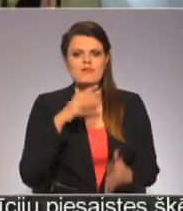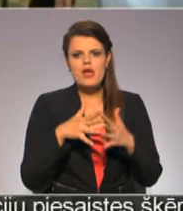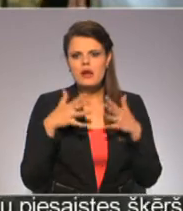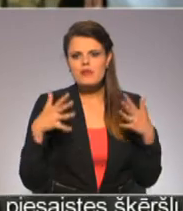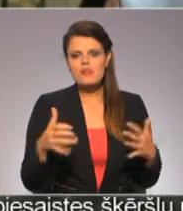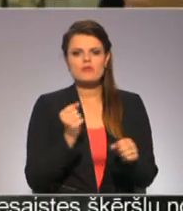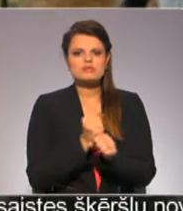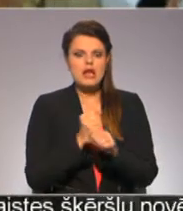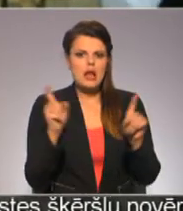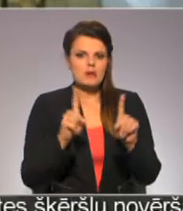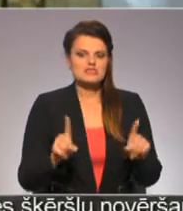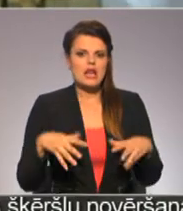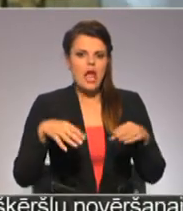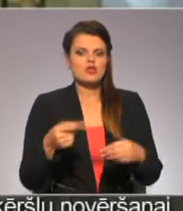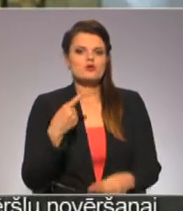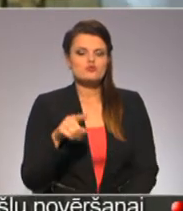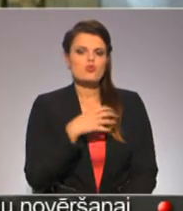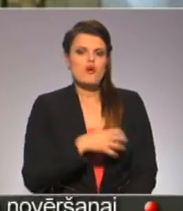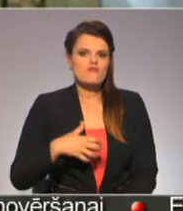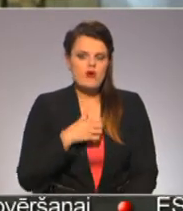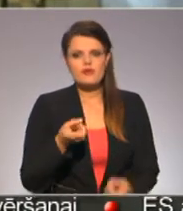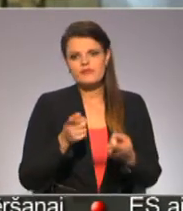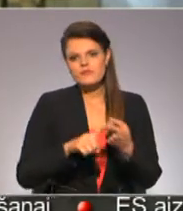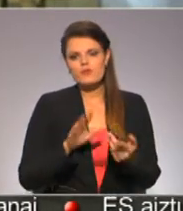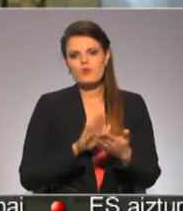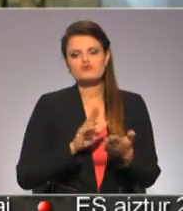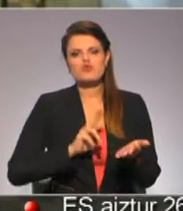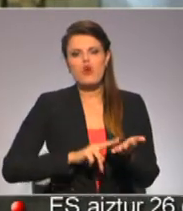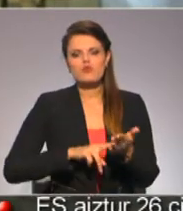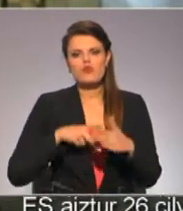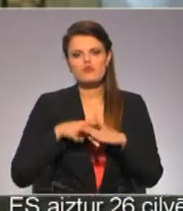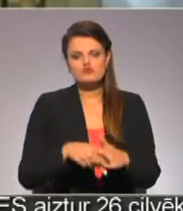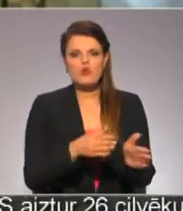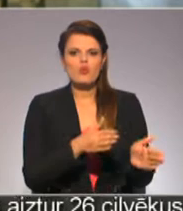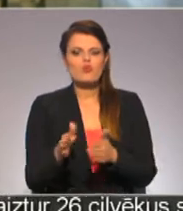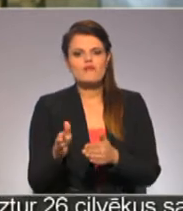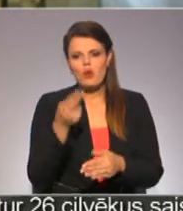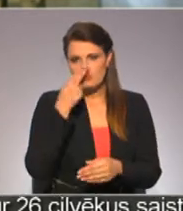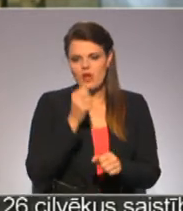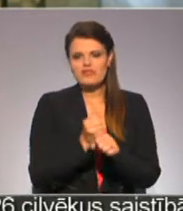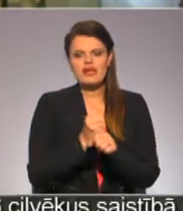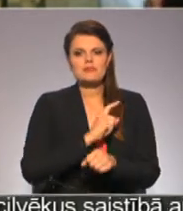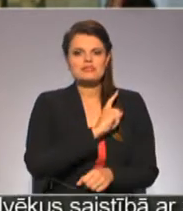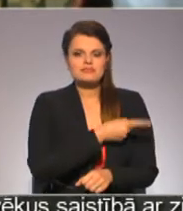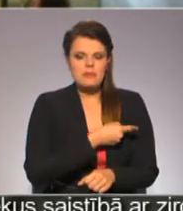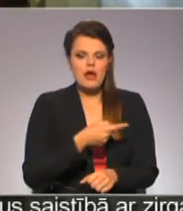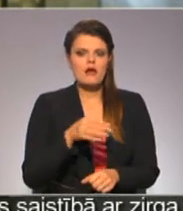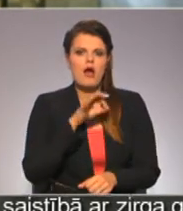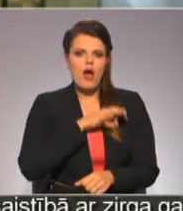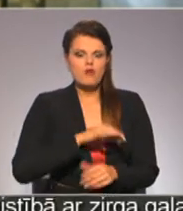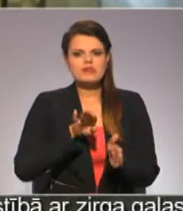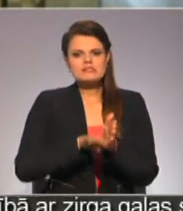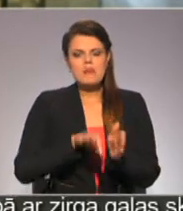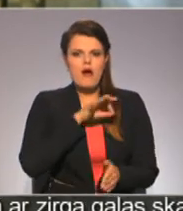darāmā Latvijā, piemēram, attiecībā uz nodokļu slogu novirzīšana no darbu spēka, sevišķi zemu